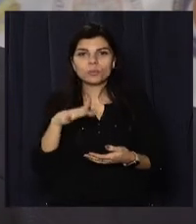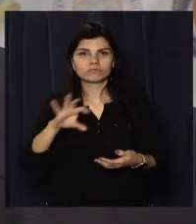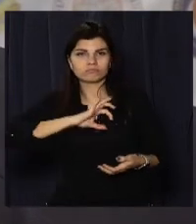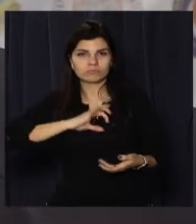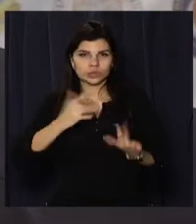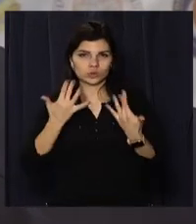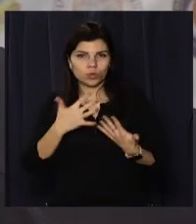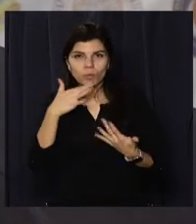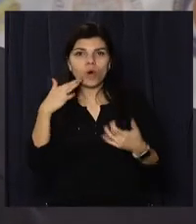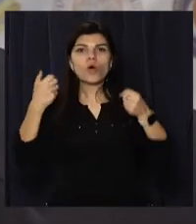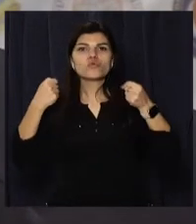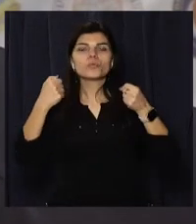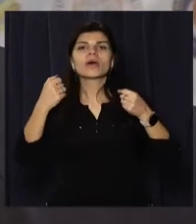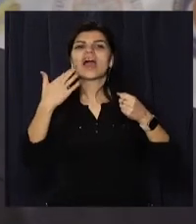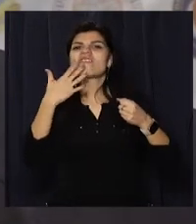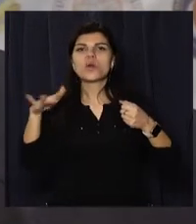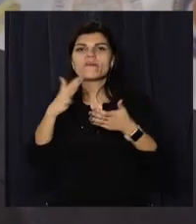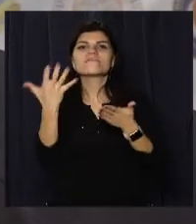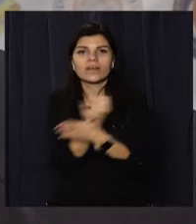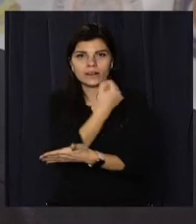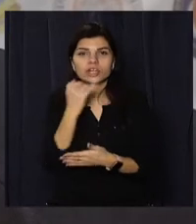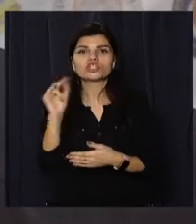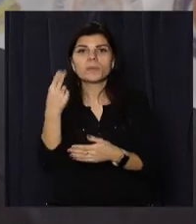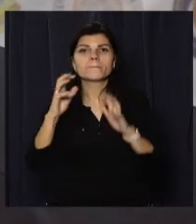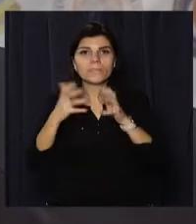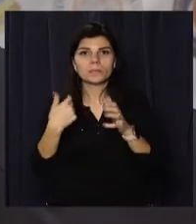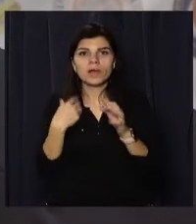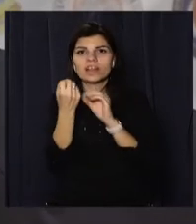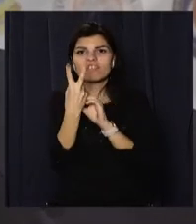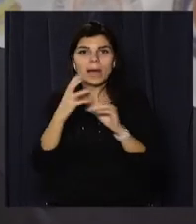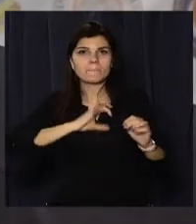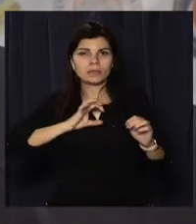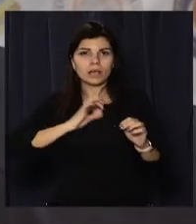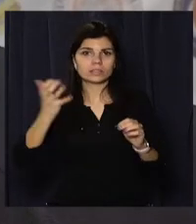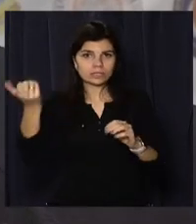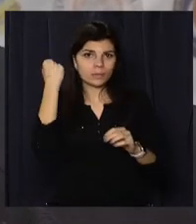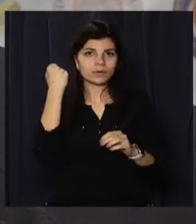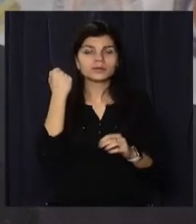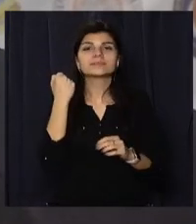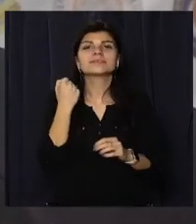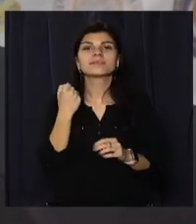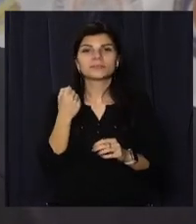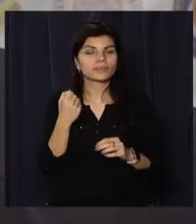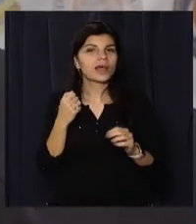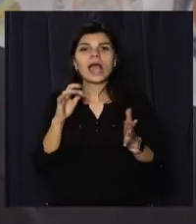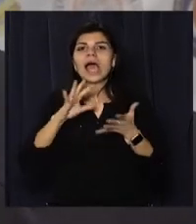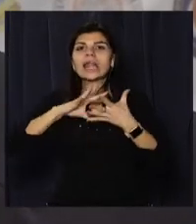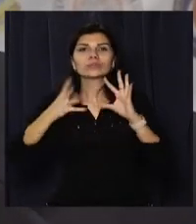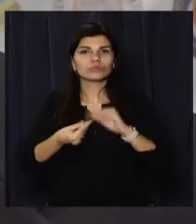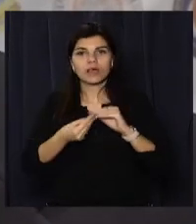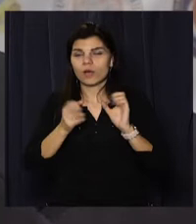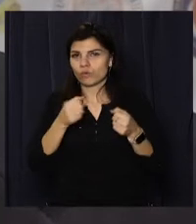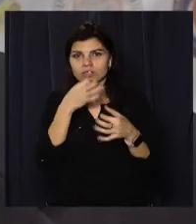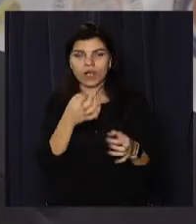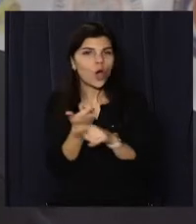кубок Європи вииграли. І на чемпіонаті мера ми завоєвали 12 медалей. Блестячий результат. Ну, не побоюсь